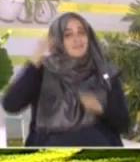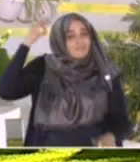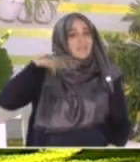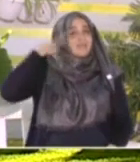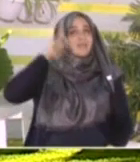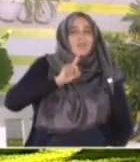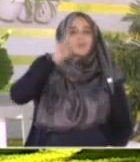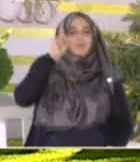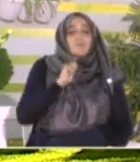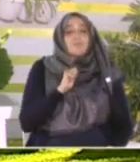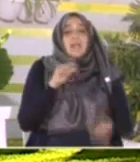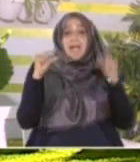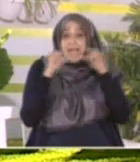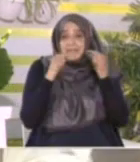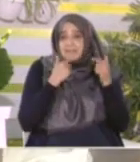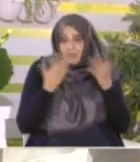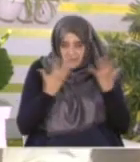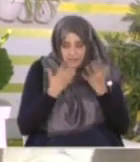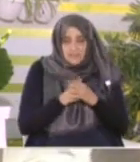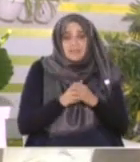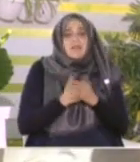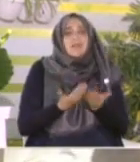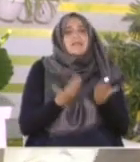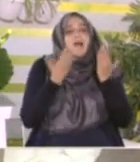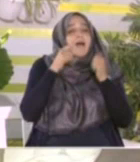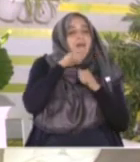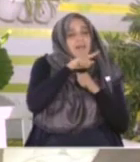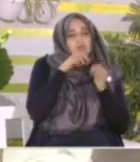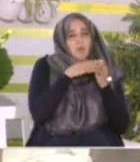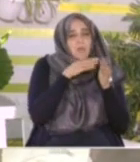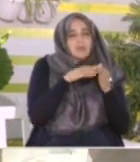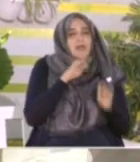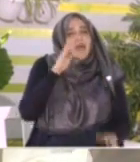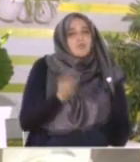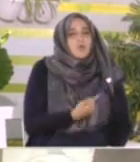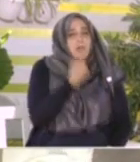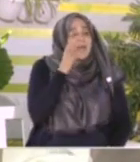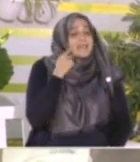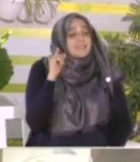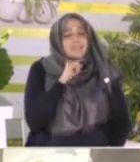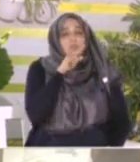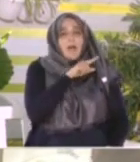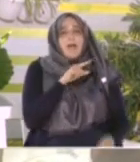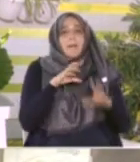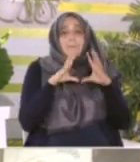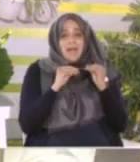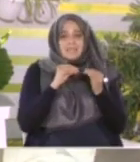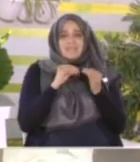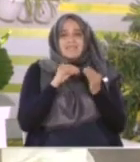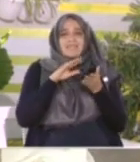عمر بن الخطاب النبي عليه الصلاة والسلام يا رسول الله لو اتخذت المقام